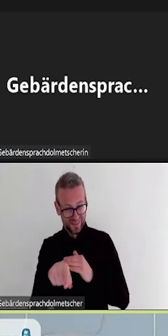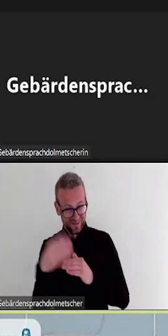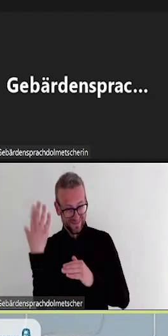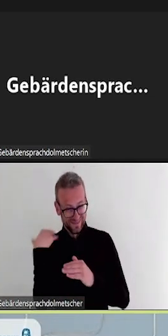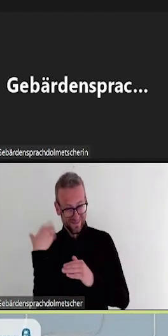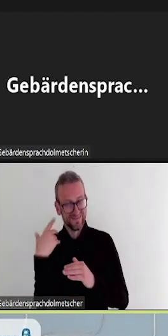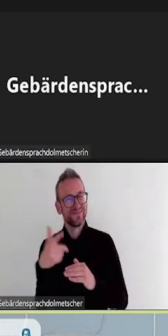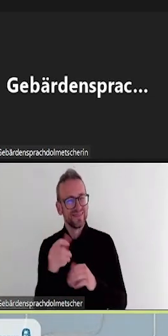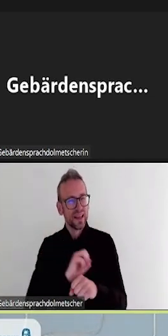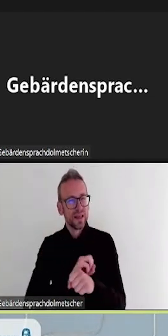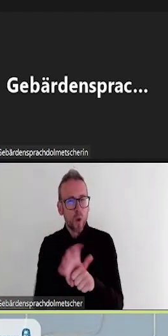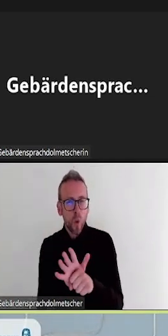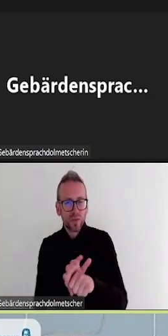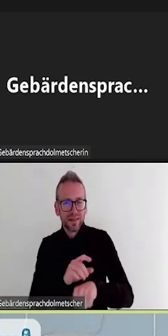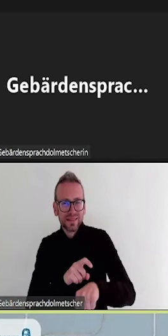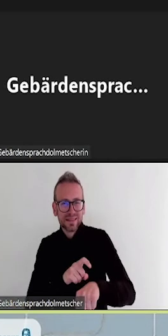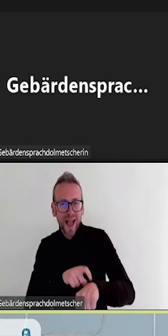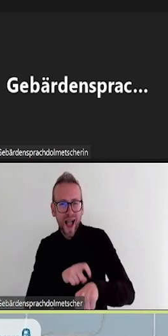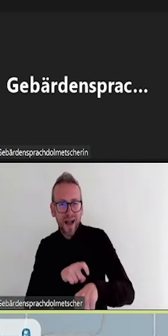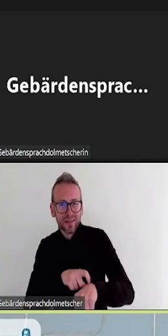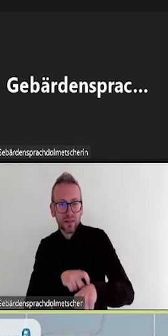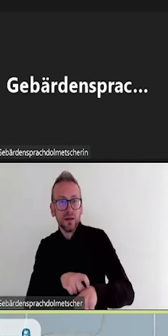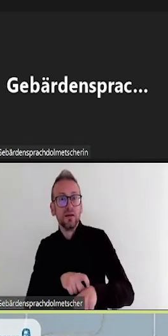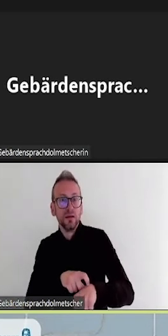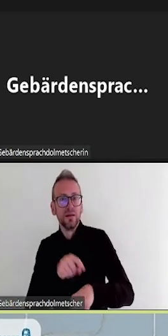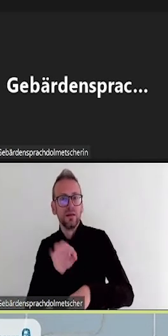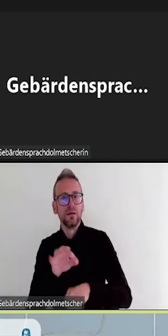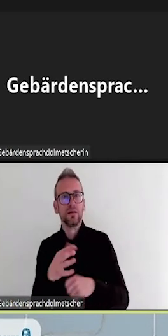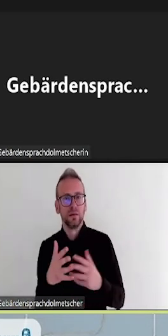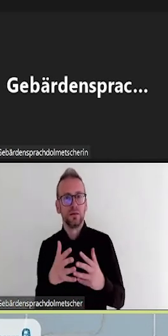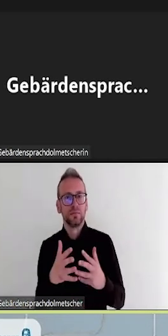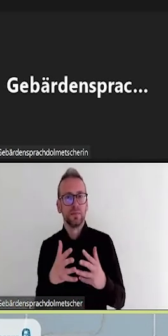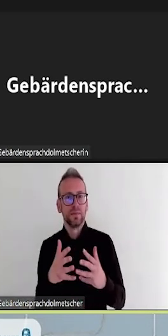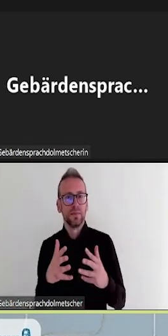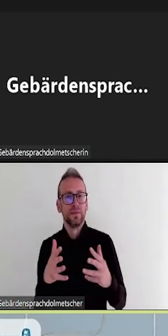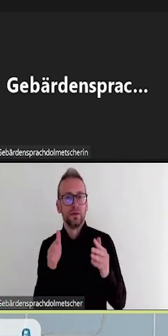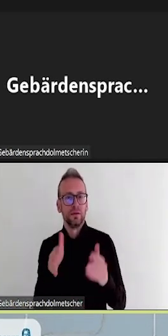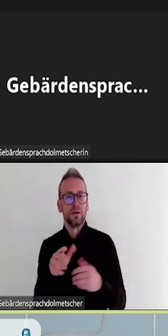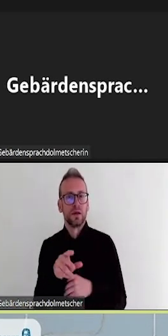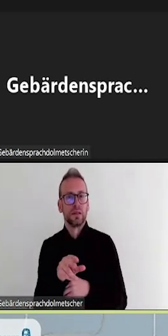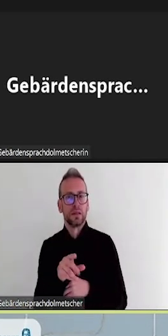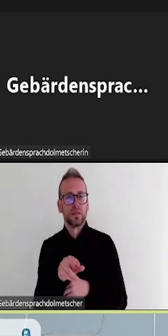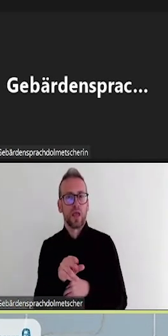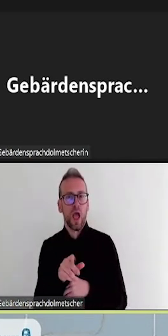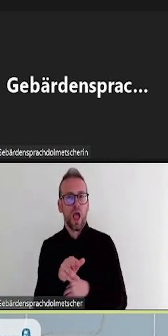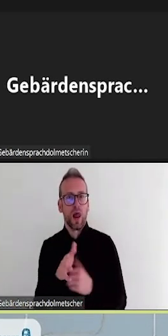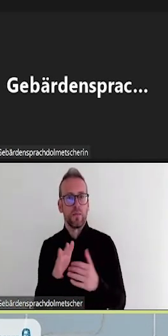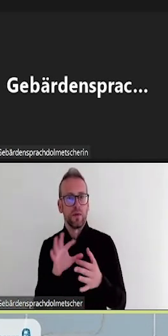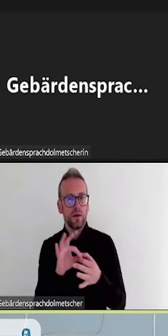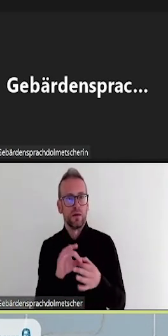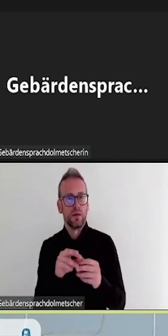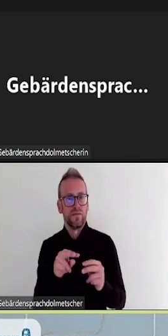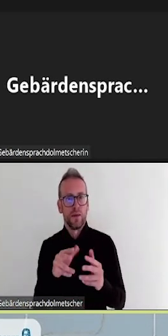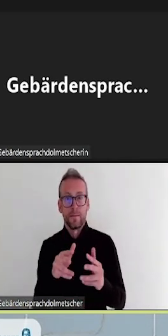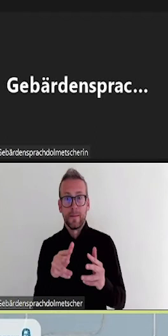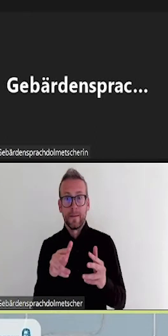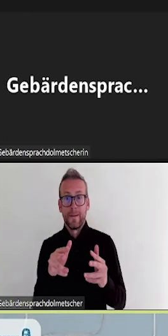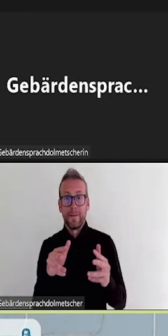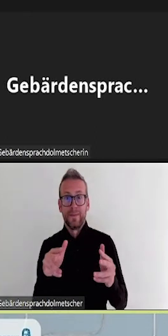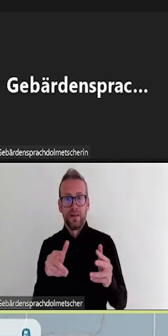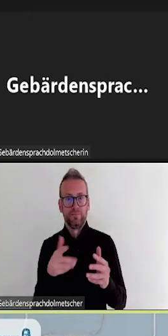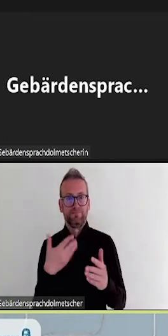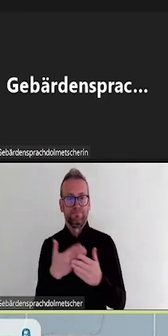sondern zum Beispiel auch Aufnahmen von Videokonferenzen. Auf der Folie sind zwei Beispiele von